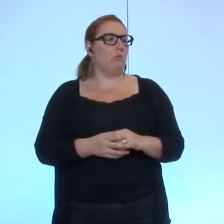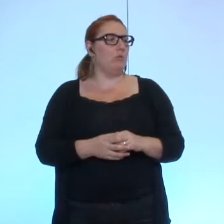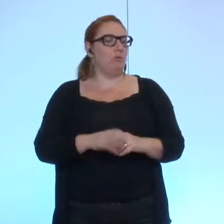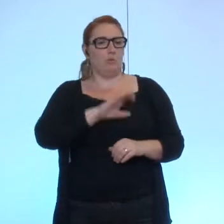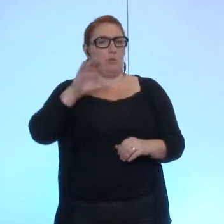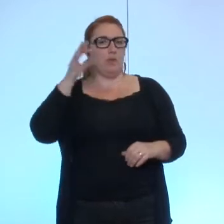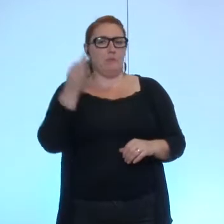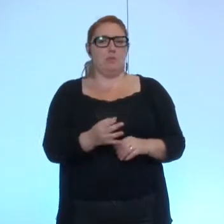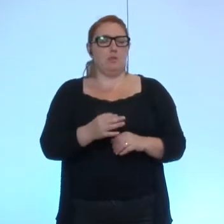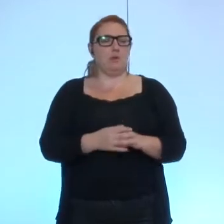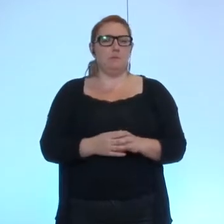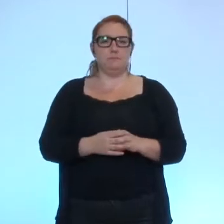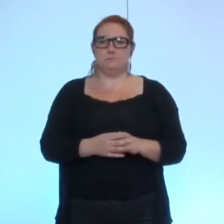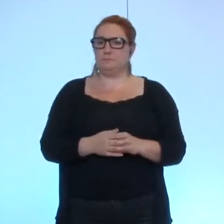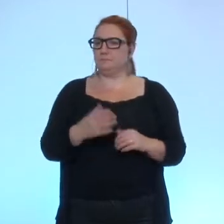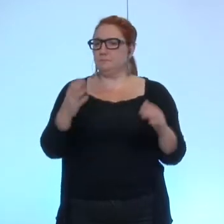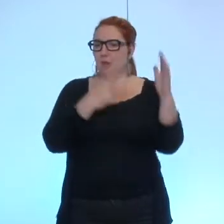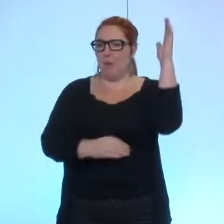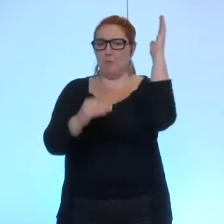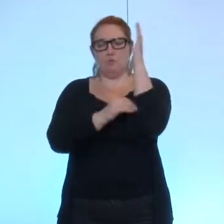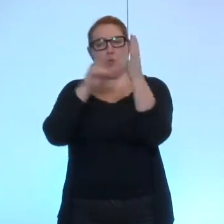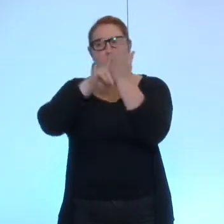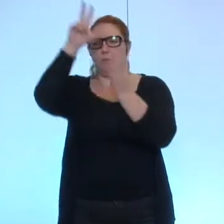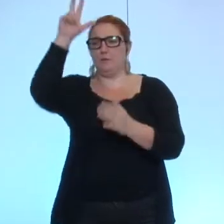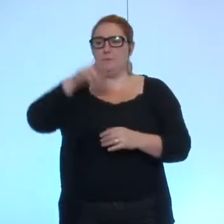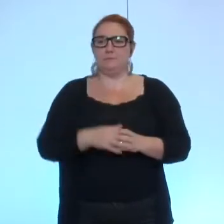unanimité et cet amendement est donc adopté